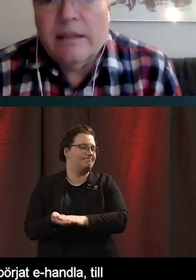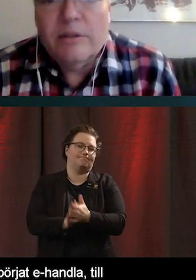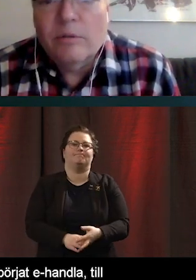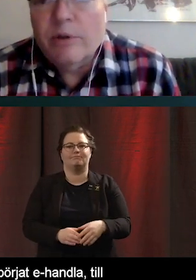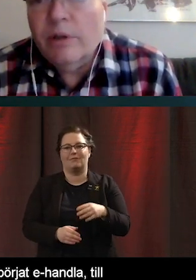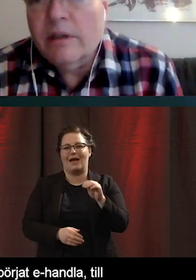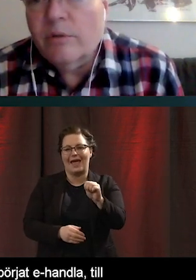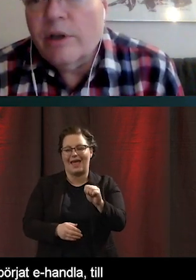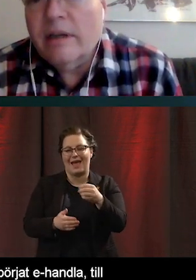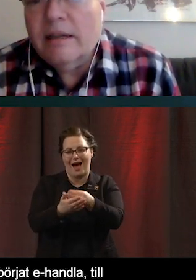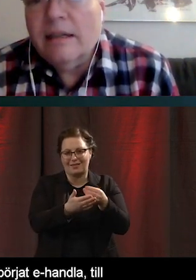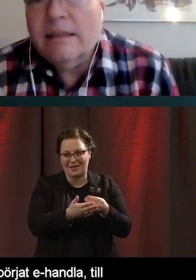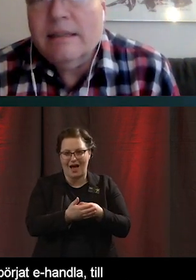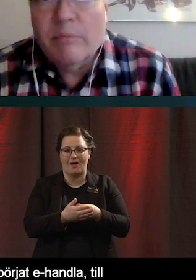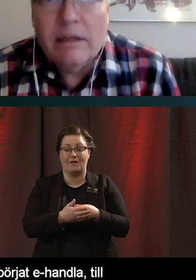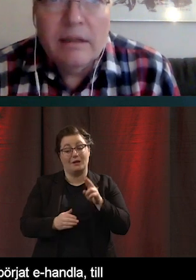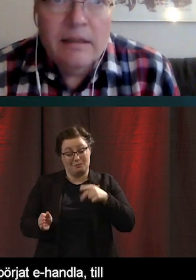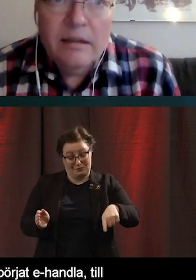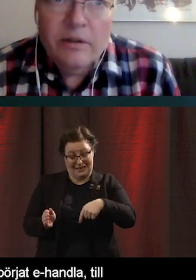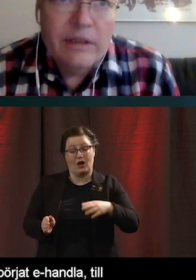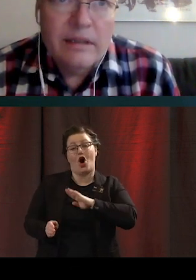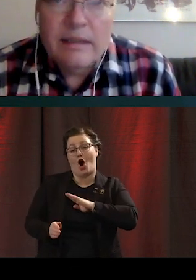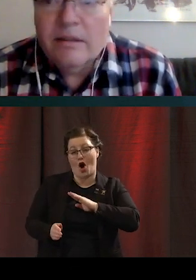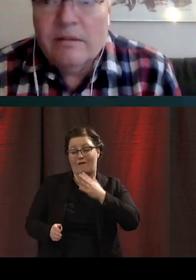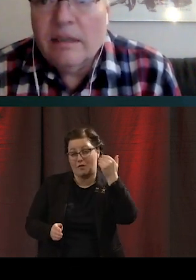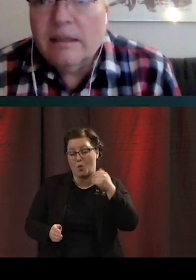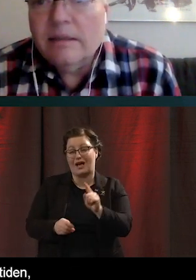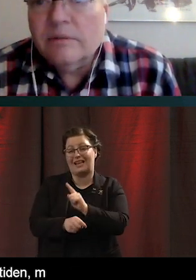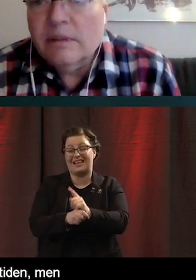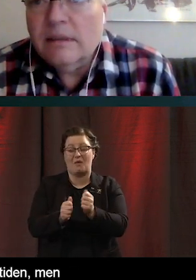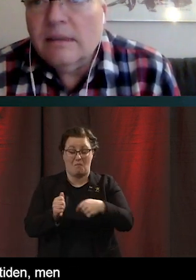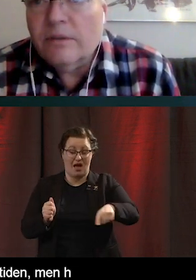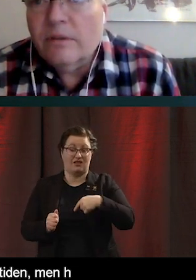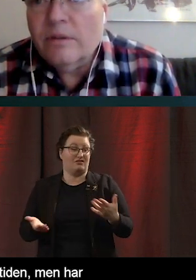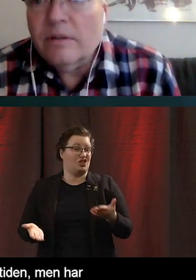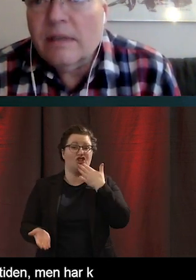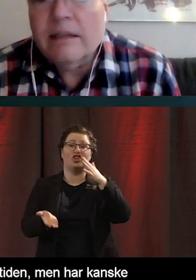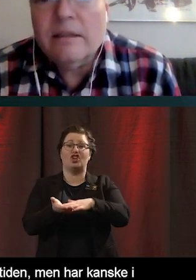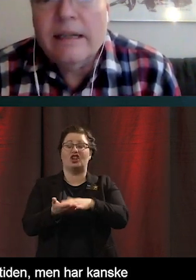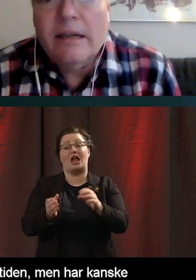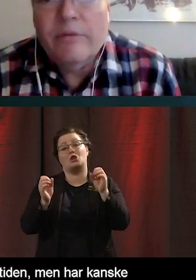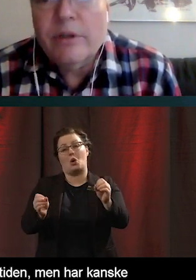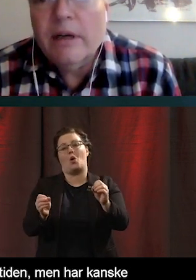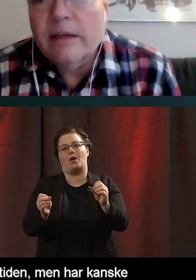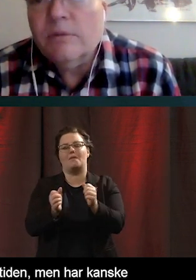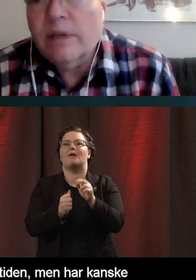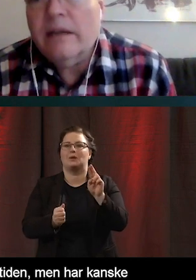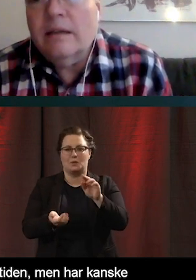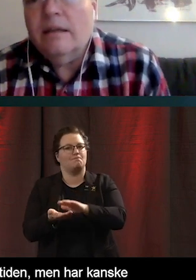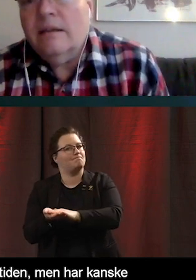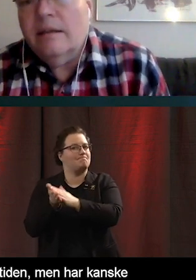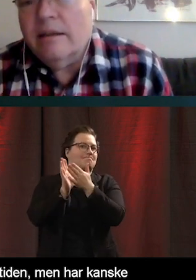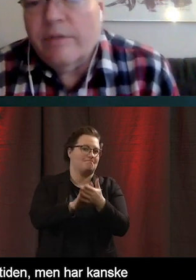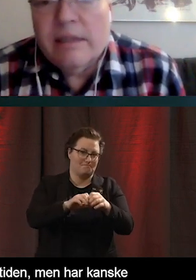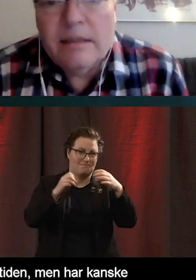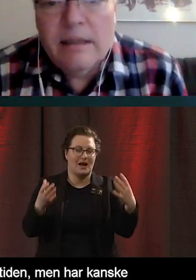var helt enkelt så att de kunde nog göra det här hela tiden men har inte sett kanske något starkt skäl för att göra det. Och när